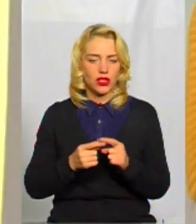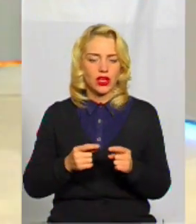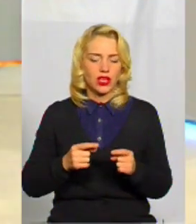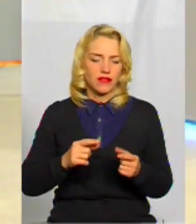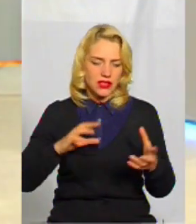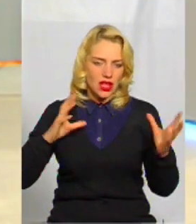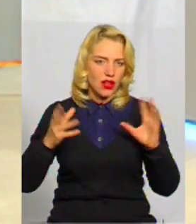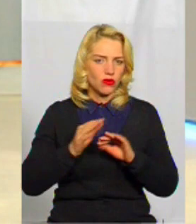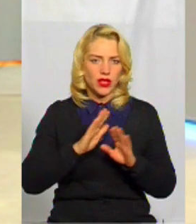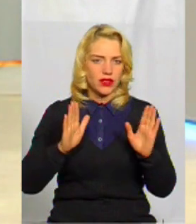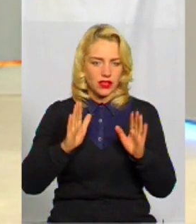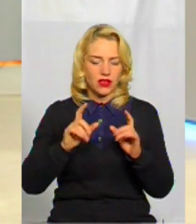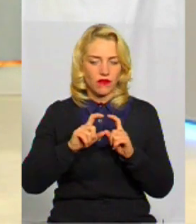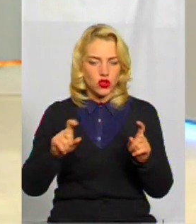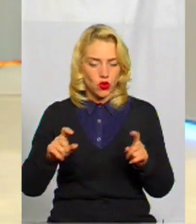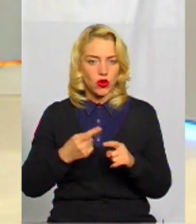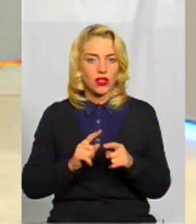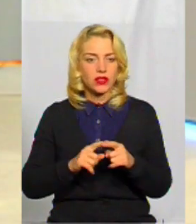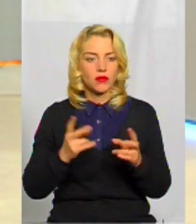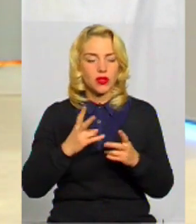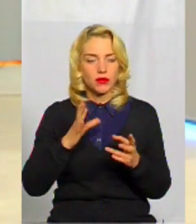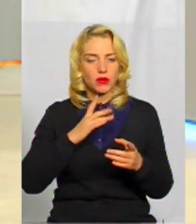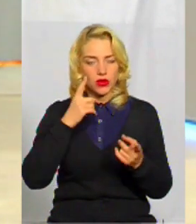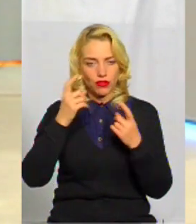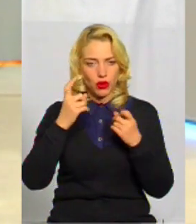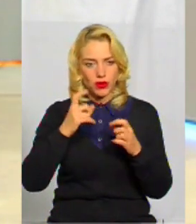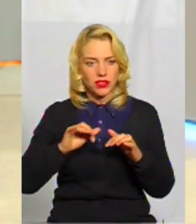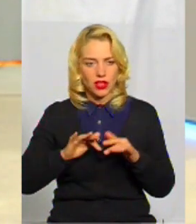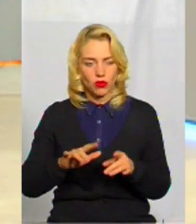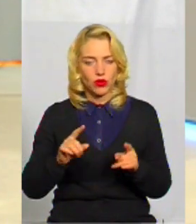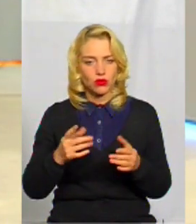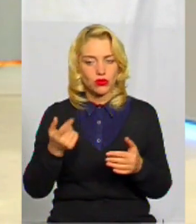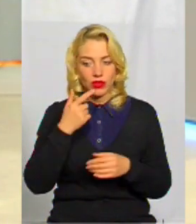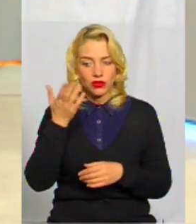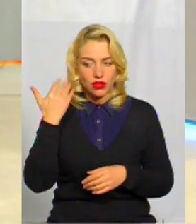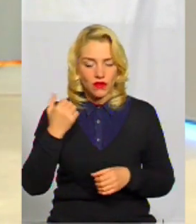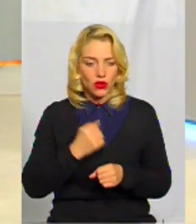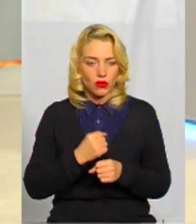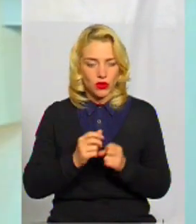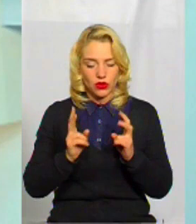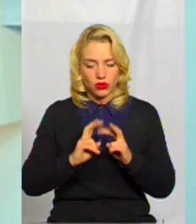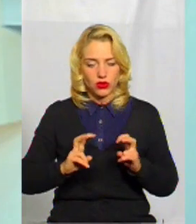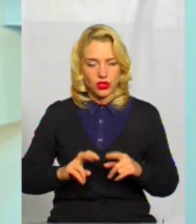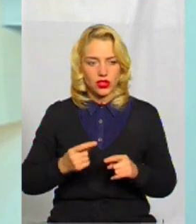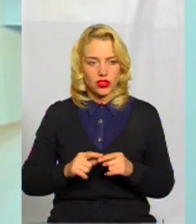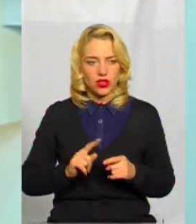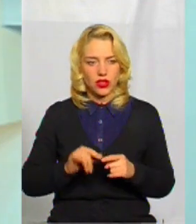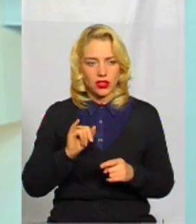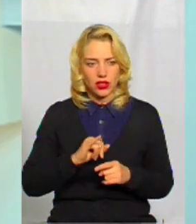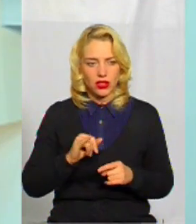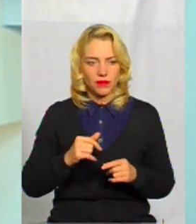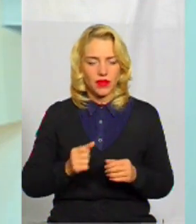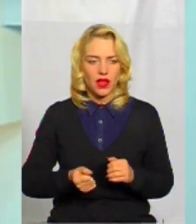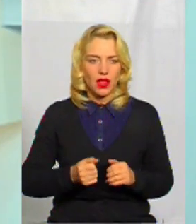проводиться? Потрібно робити інформаційну компанію. Бо нещодавно ми робили дослідження, сучасне розуміння маскулінності, абсолютно